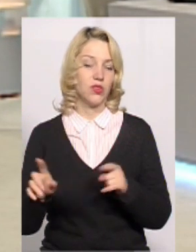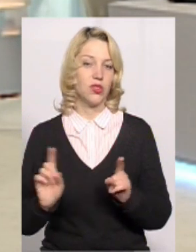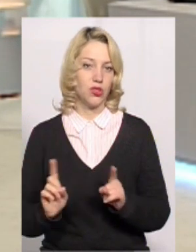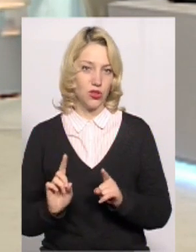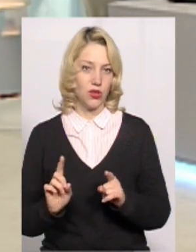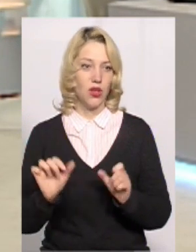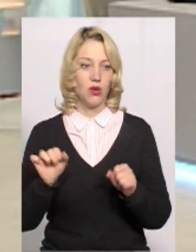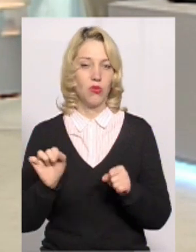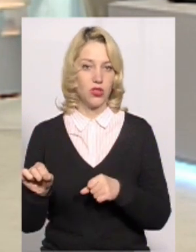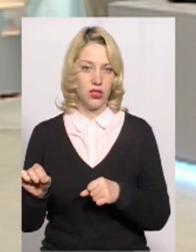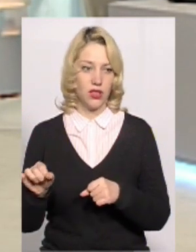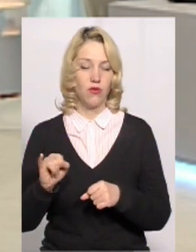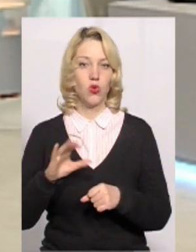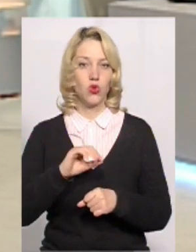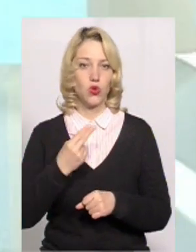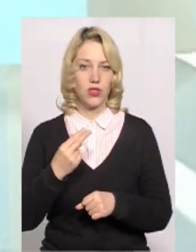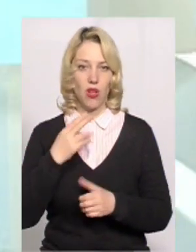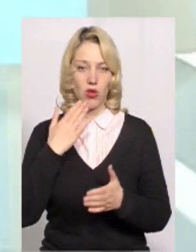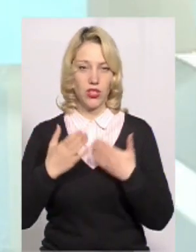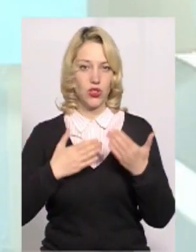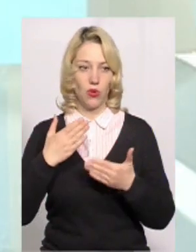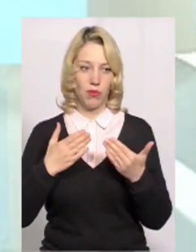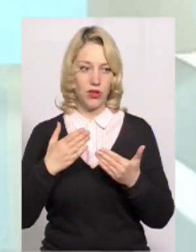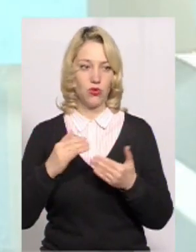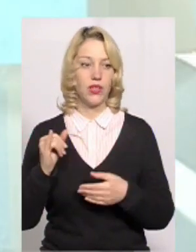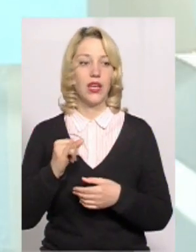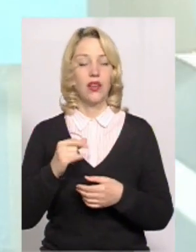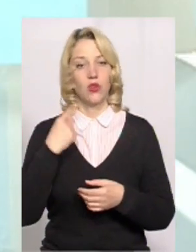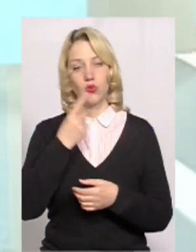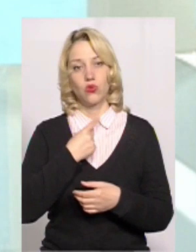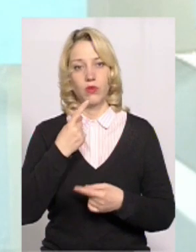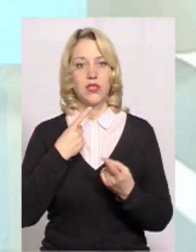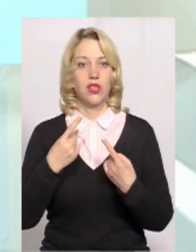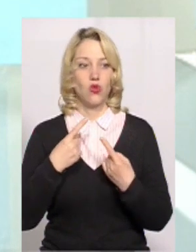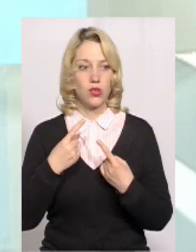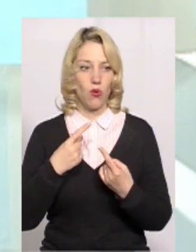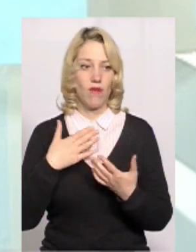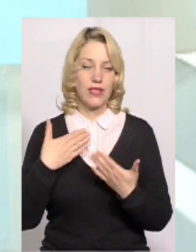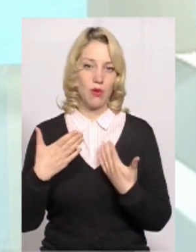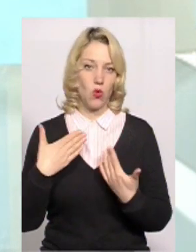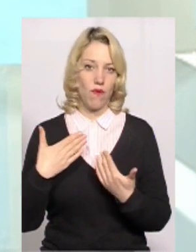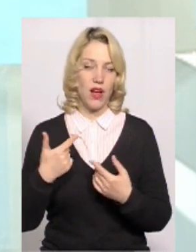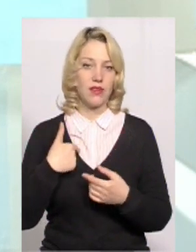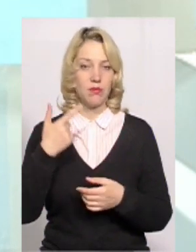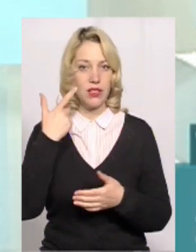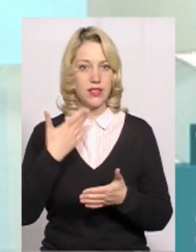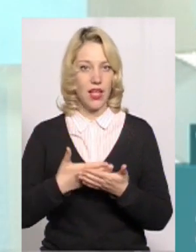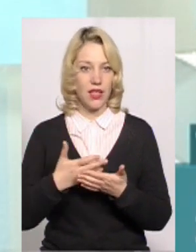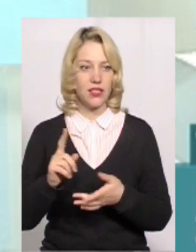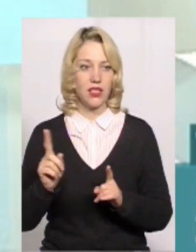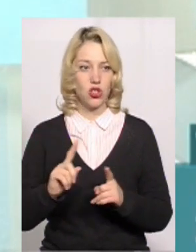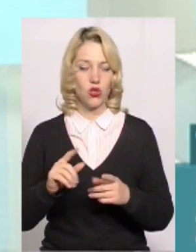можливо, і соціологічні опитування, і особисті розмови, спілкування. Мені здається, що